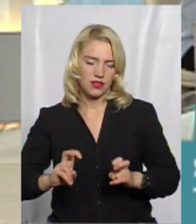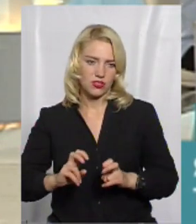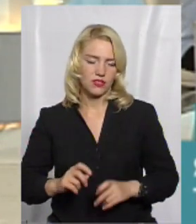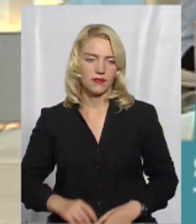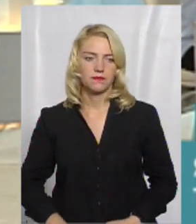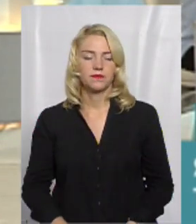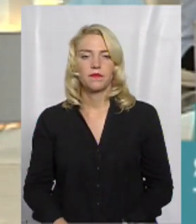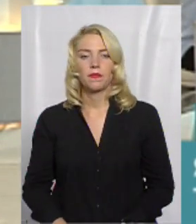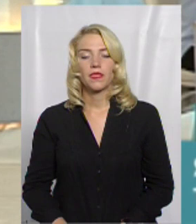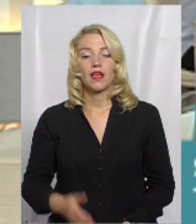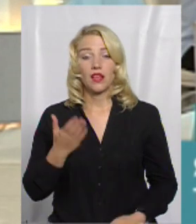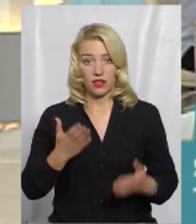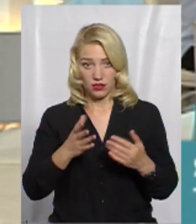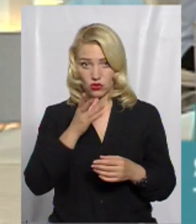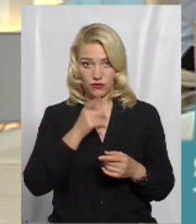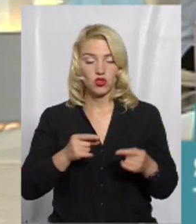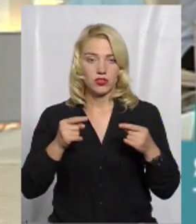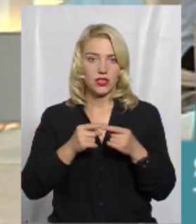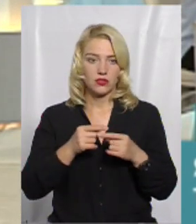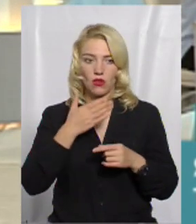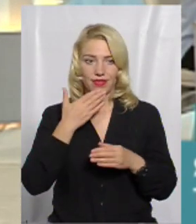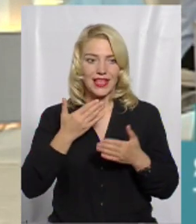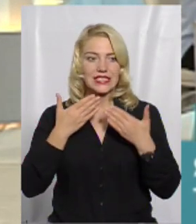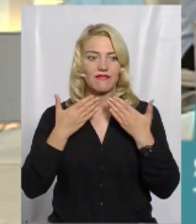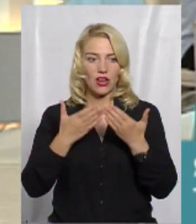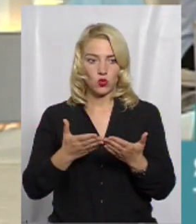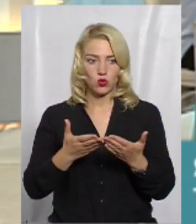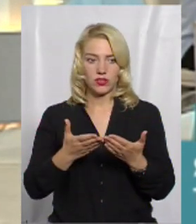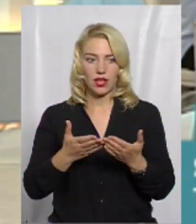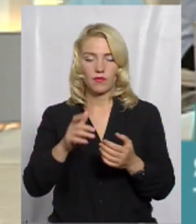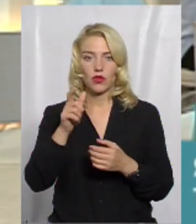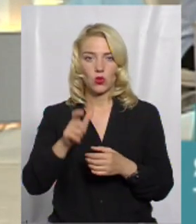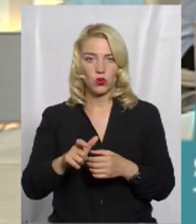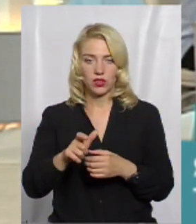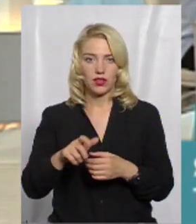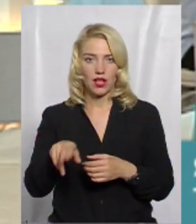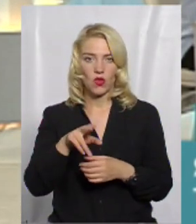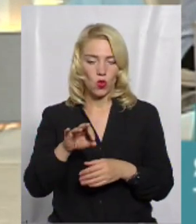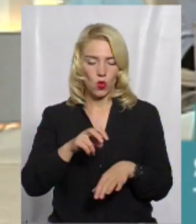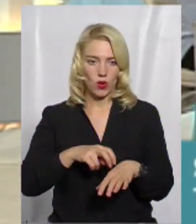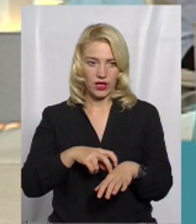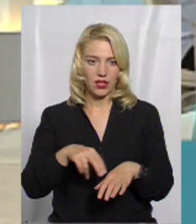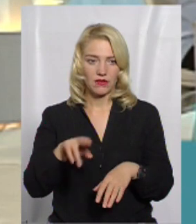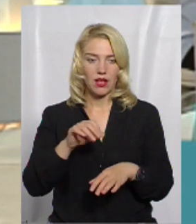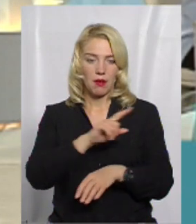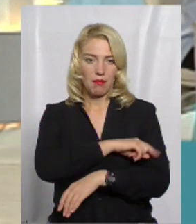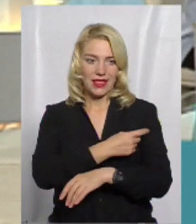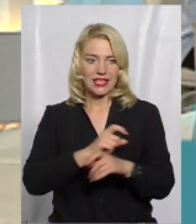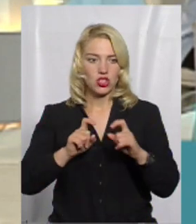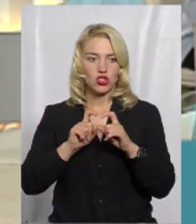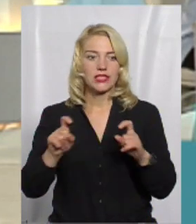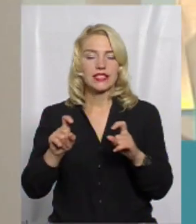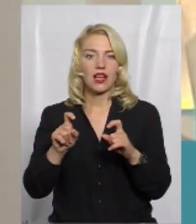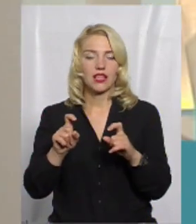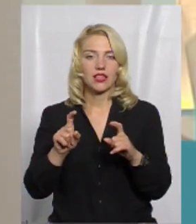інфекції. Якщо вчасно не звернеться людина до лікарів, в медичний заклад,